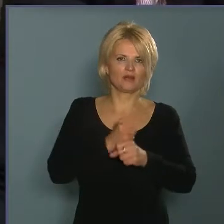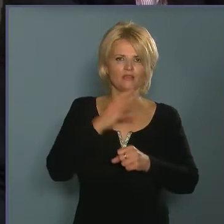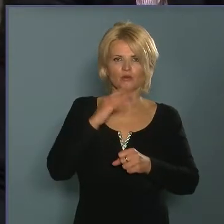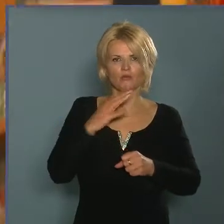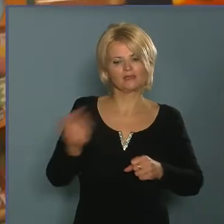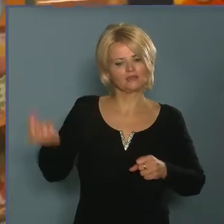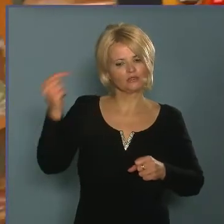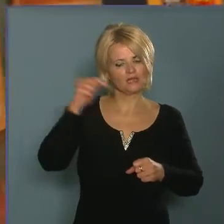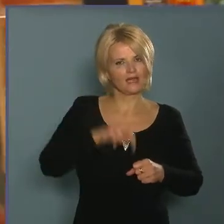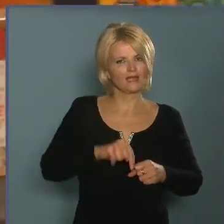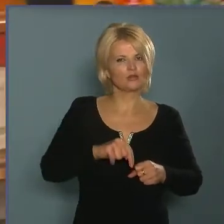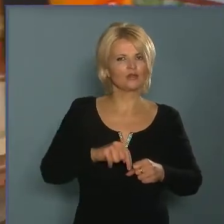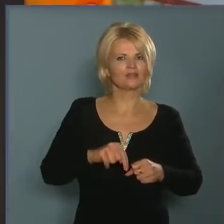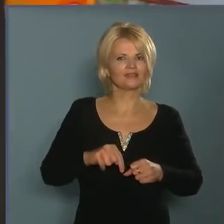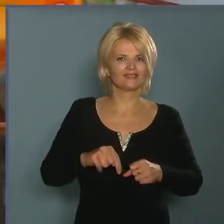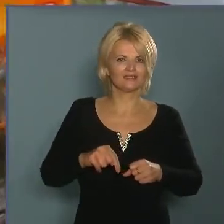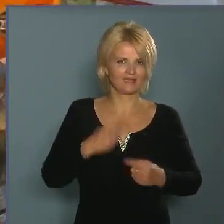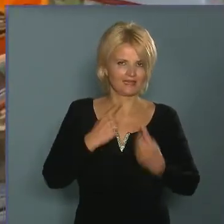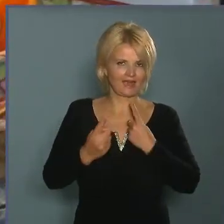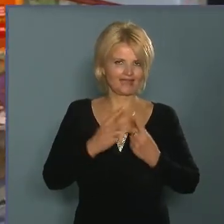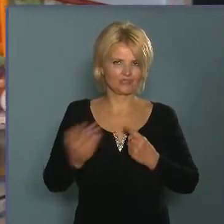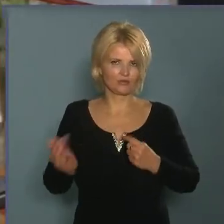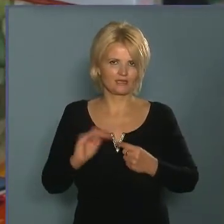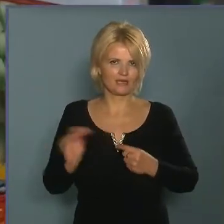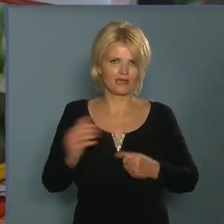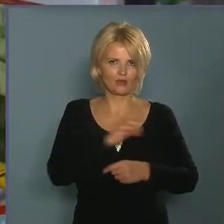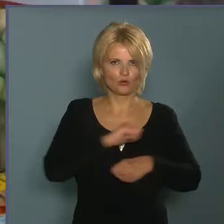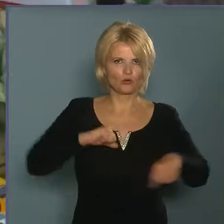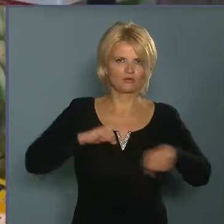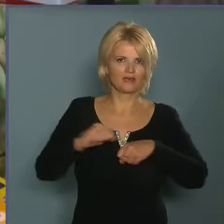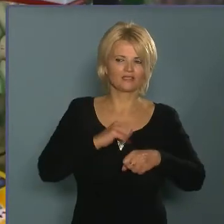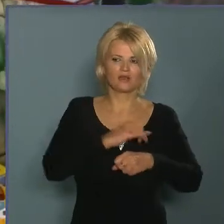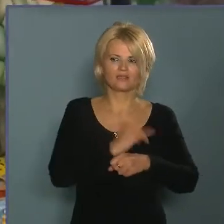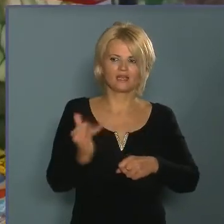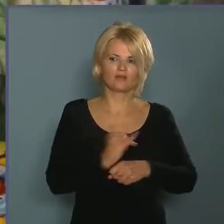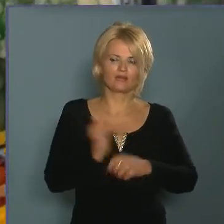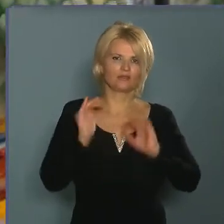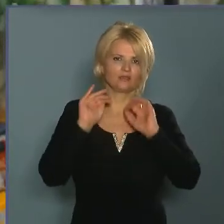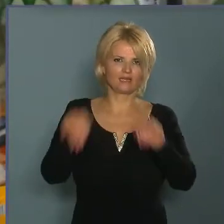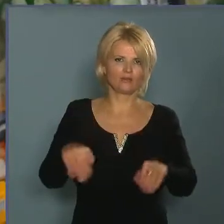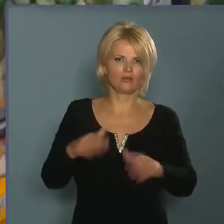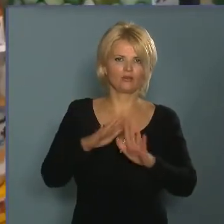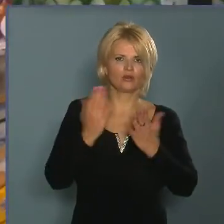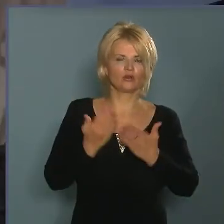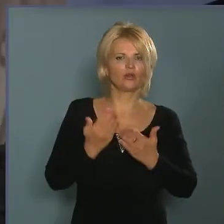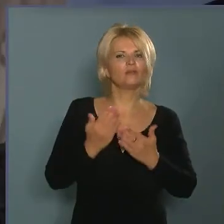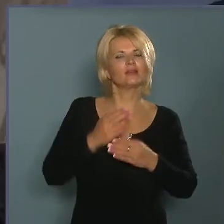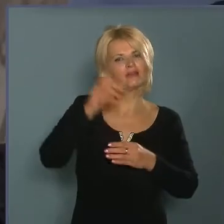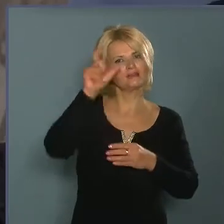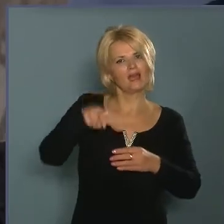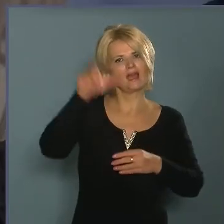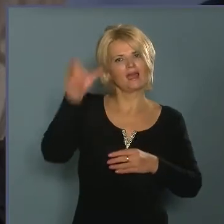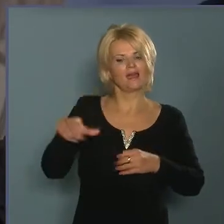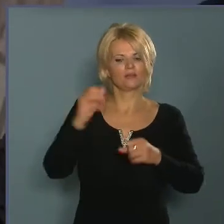és elsők között ült bejátszani a kicsik mellé. Önkormányzat évről évre támogatja a könyvtár tevékenységét, évről évre a